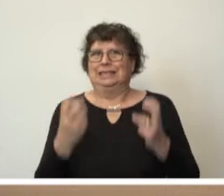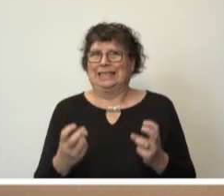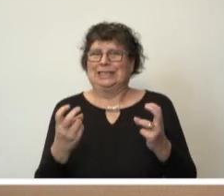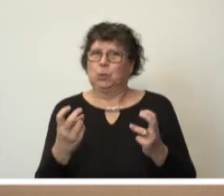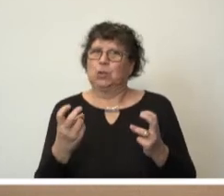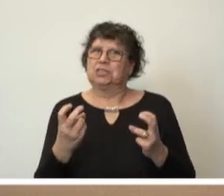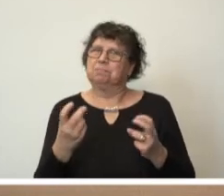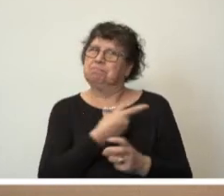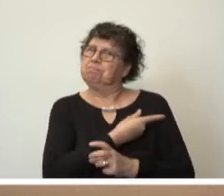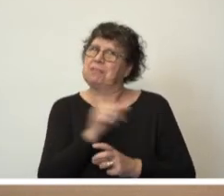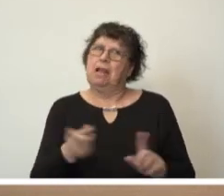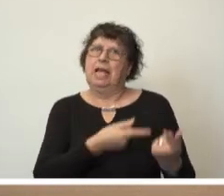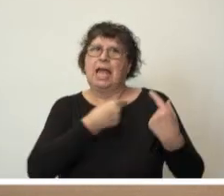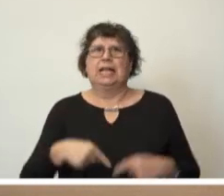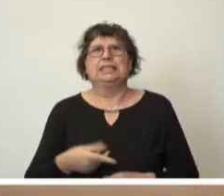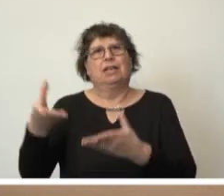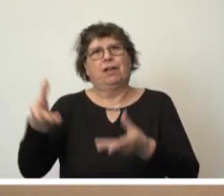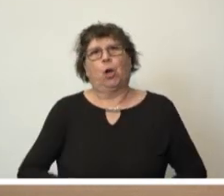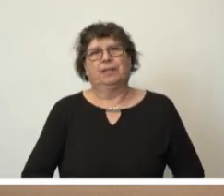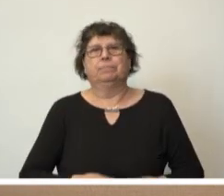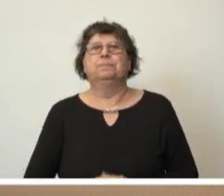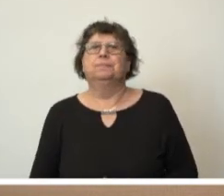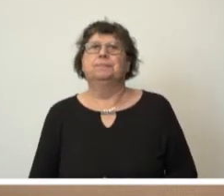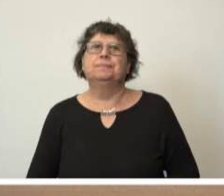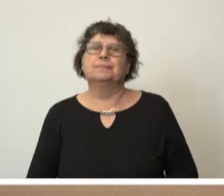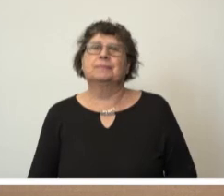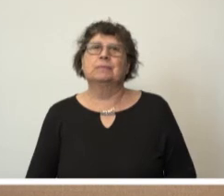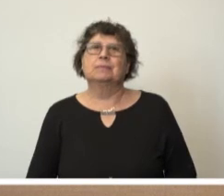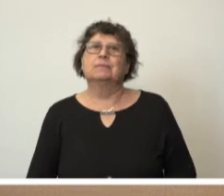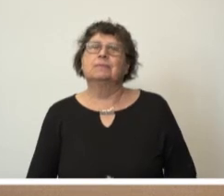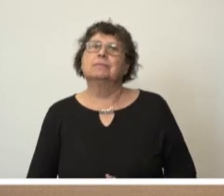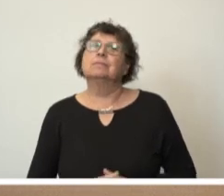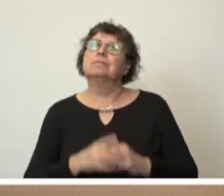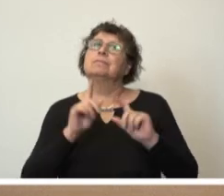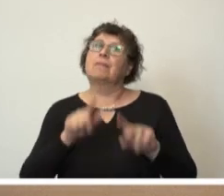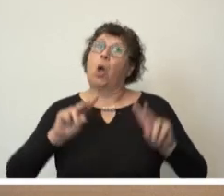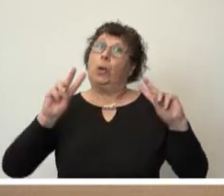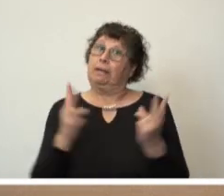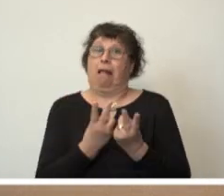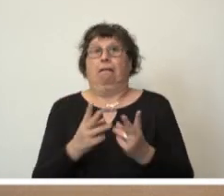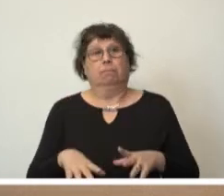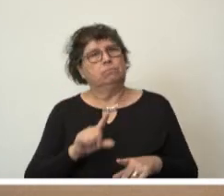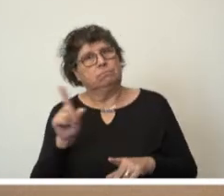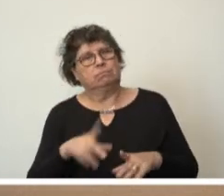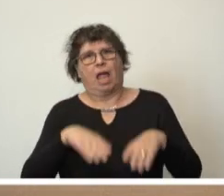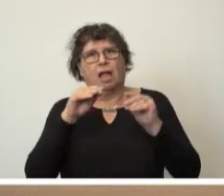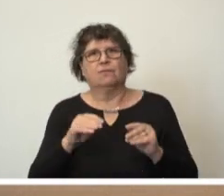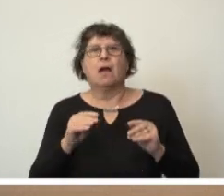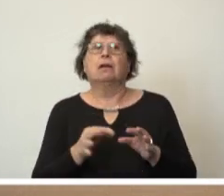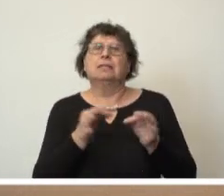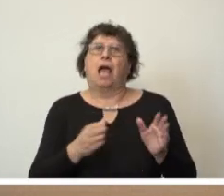und heiße Sie dazu alle herzlich willkommen. Wir steigen auch gleich wieder in die Tagesordnung ein, kommen zu